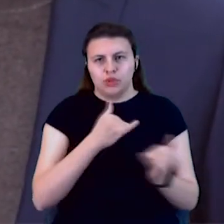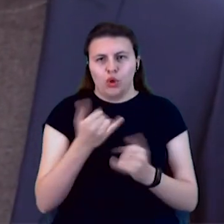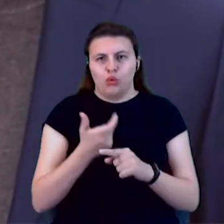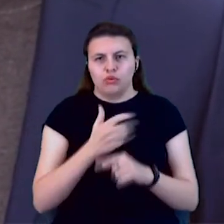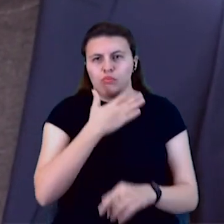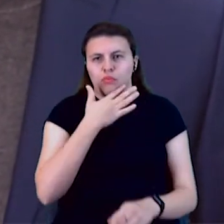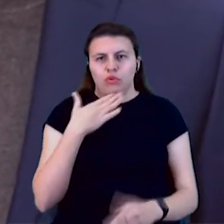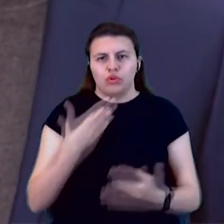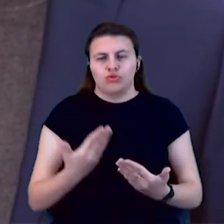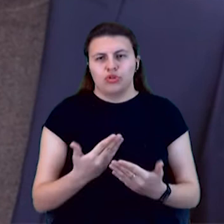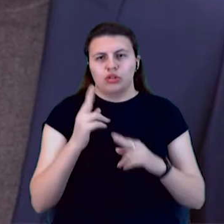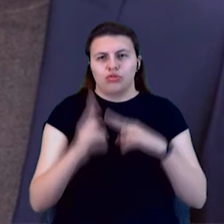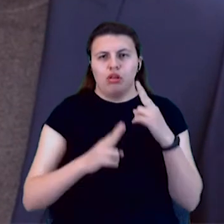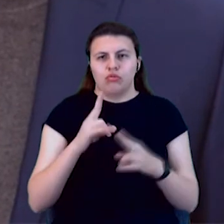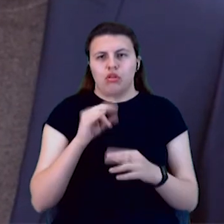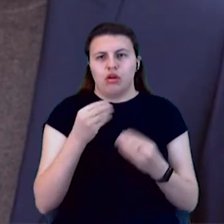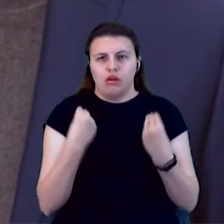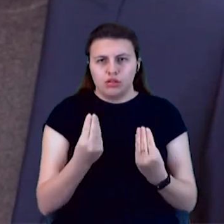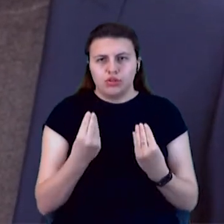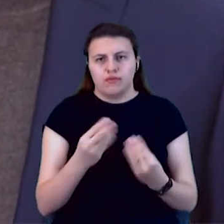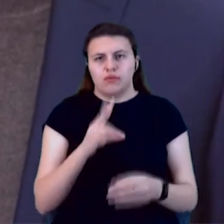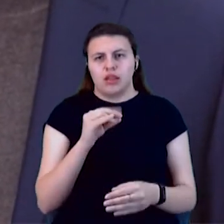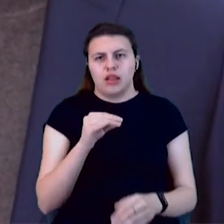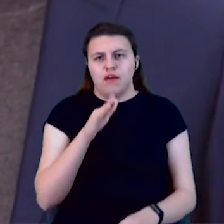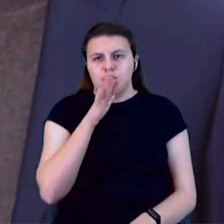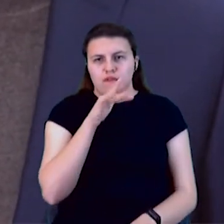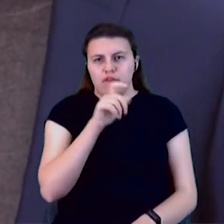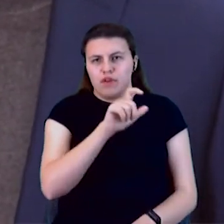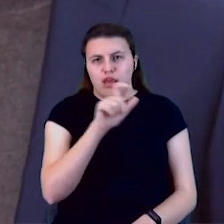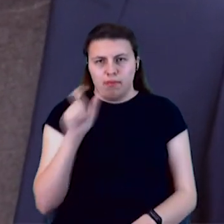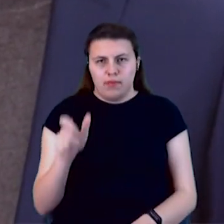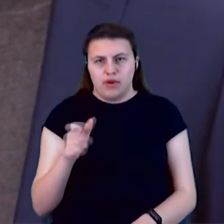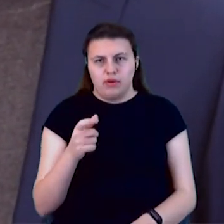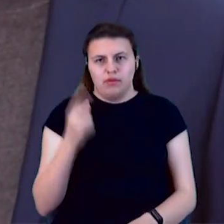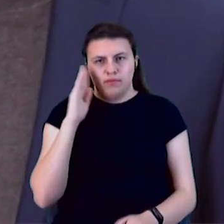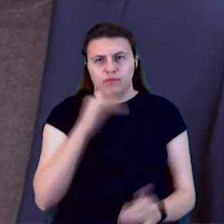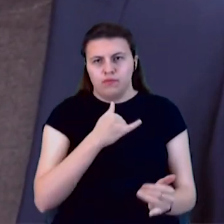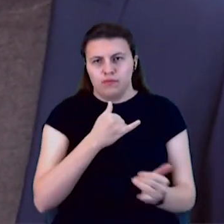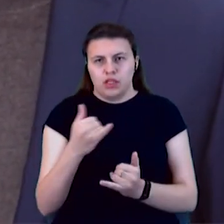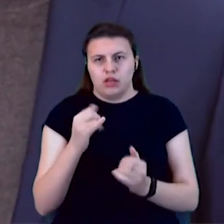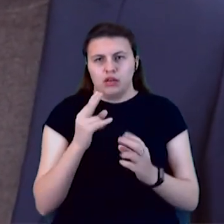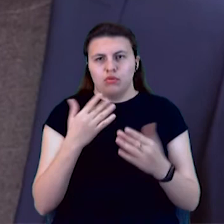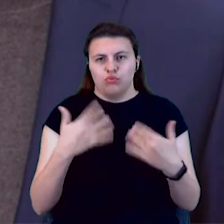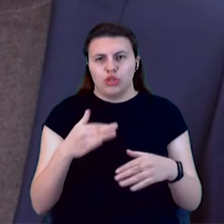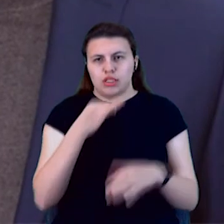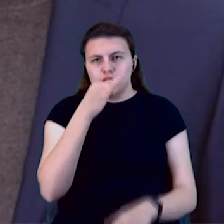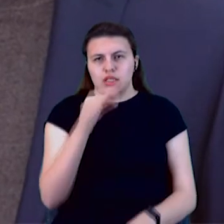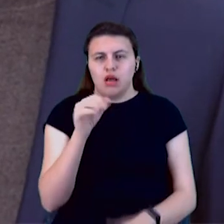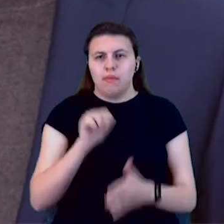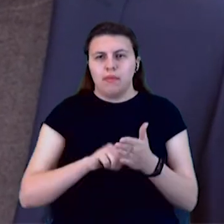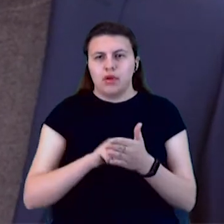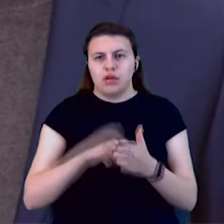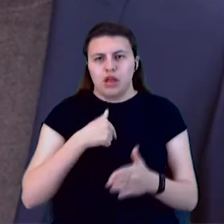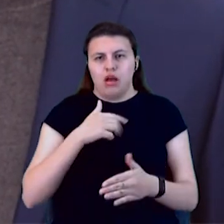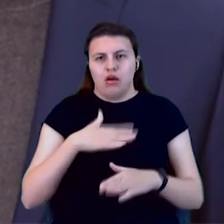жалуються на качіство, на час подачи цієї води. Тому, як я вже сказав, з-за того, що я громадський деятель, я